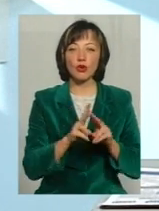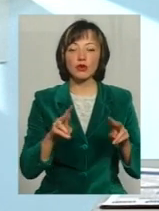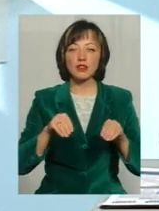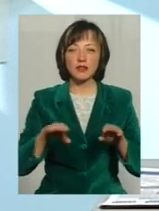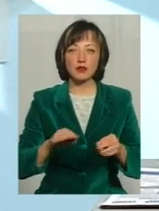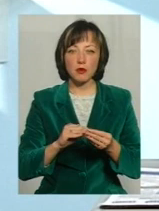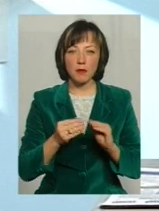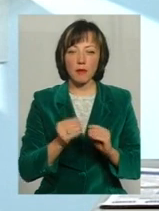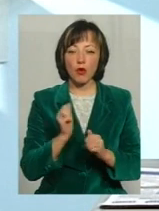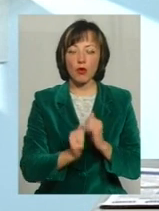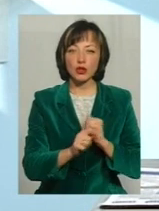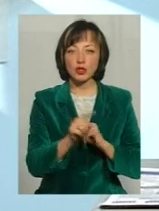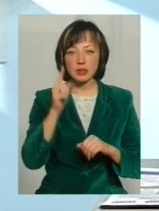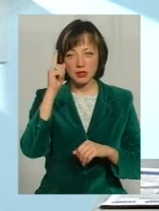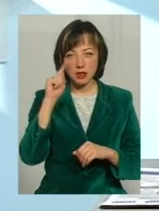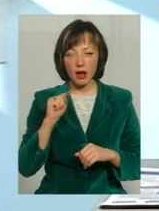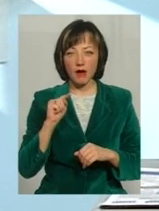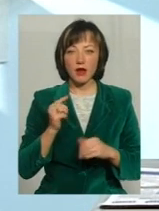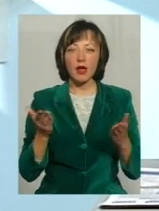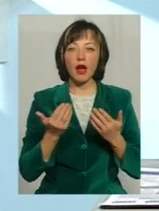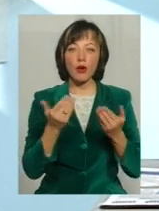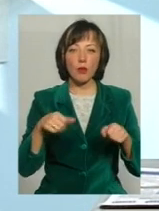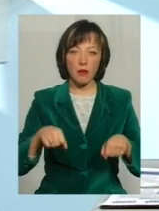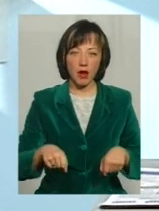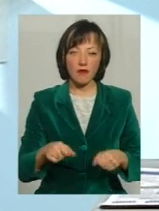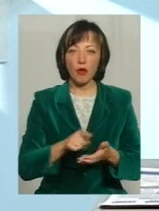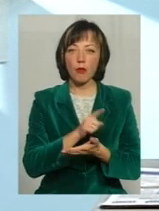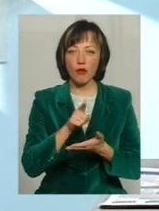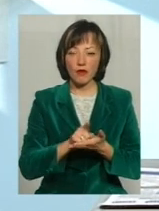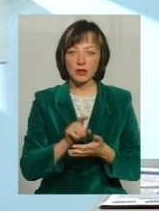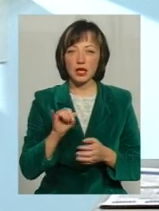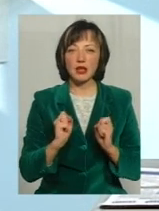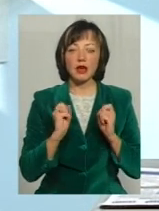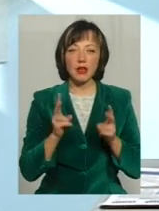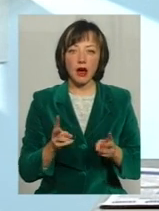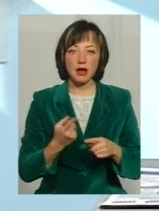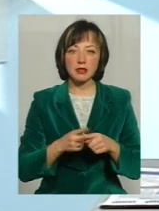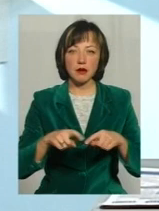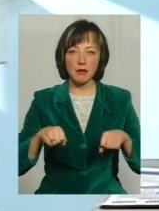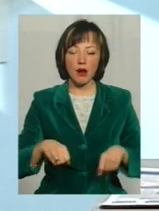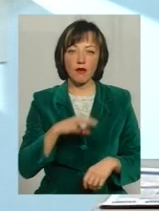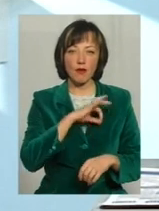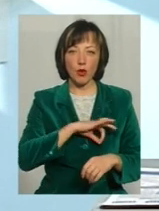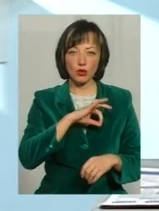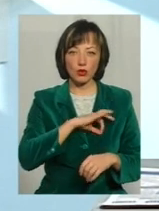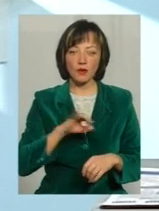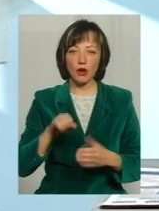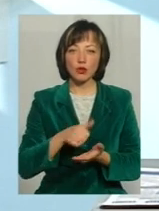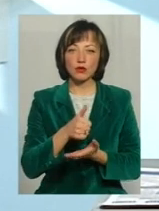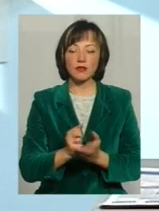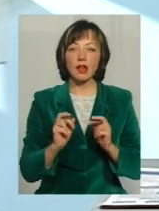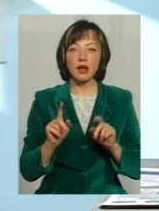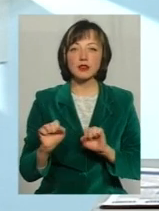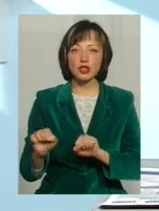їхні проблеми А щоб кожен знав, яке його право, який його обов'язок, як це право використовувати І основне, як його